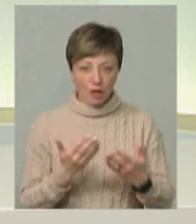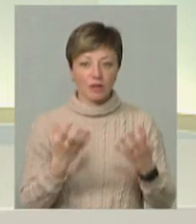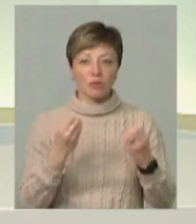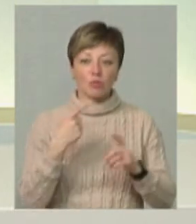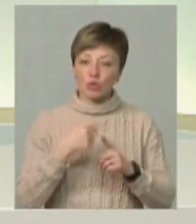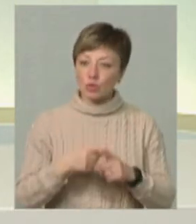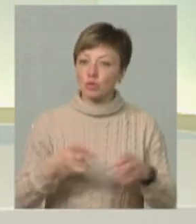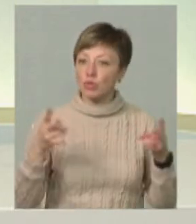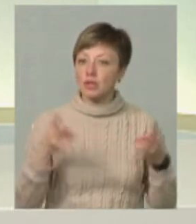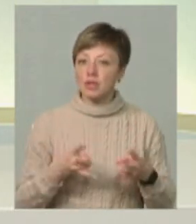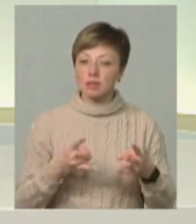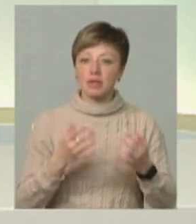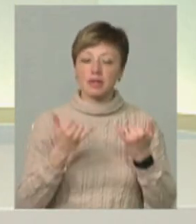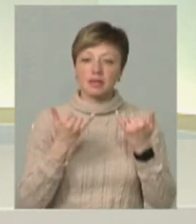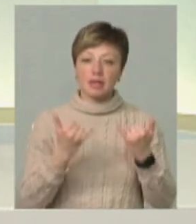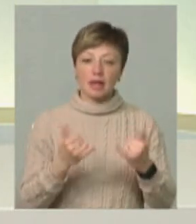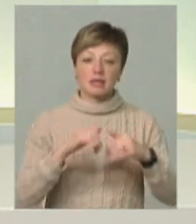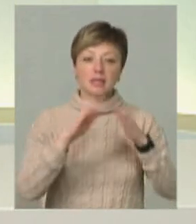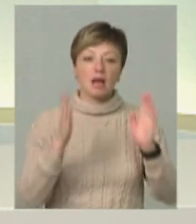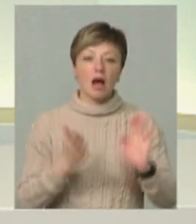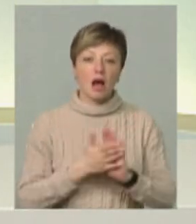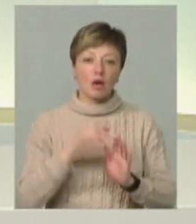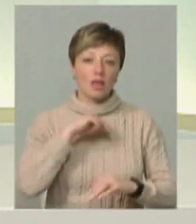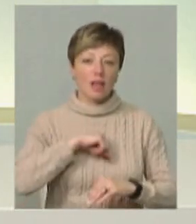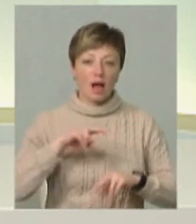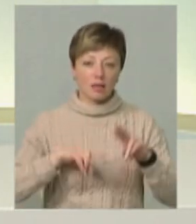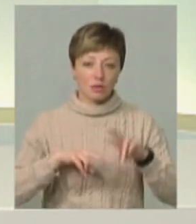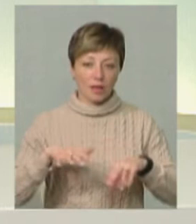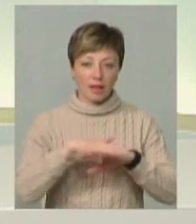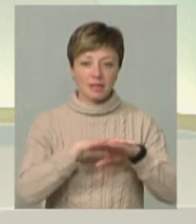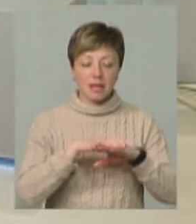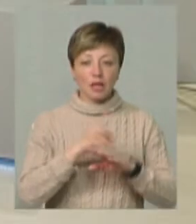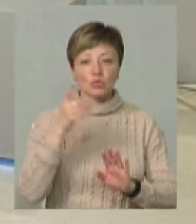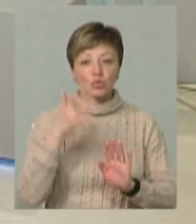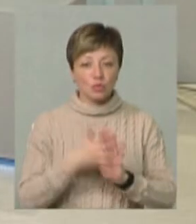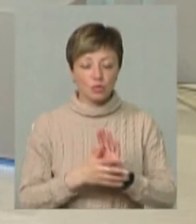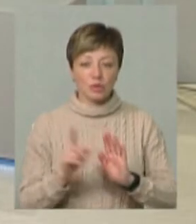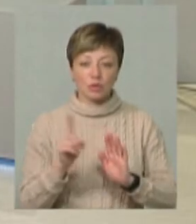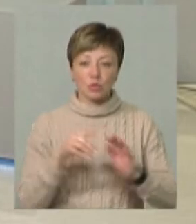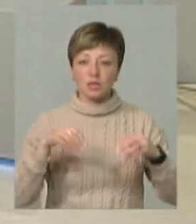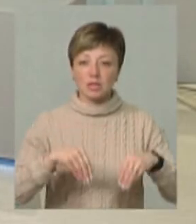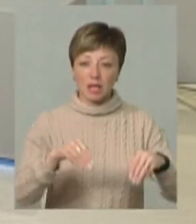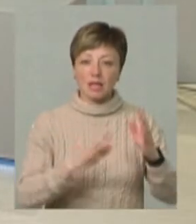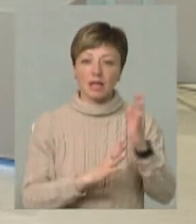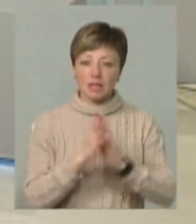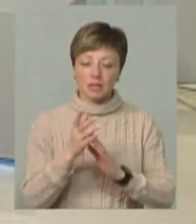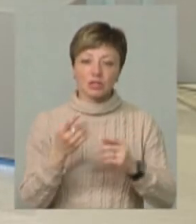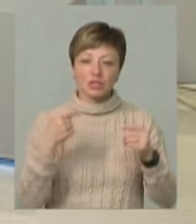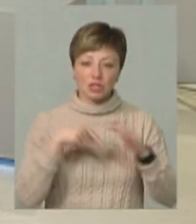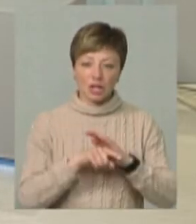потрібна і для навіть загального настрою нашого населення, щоб розуміли, садиться ліс, значить